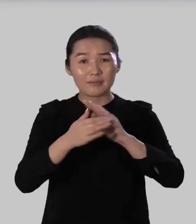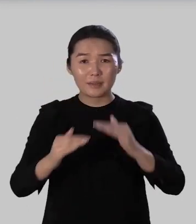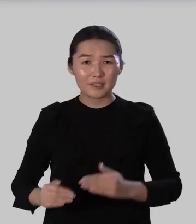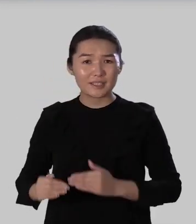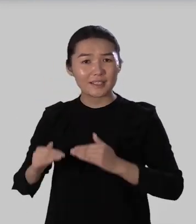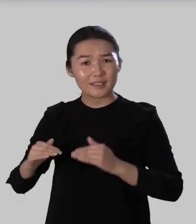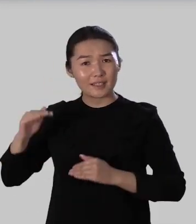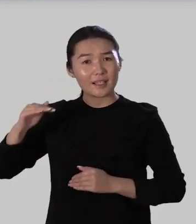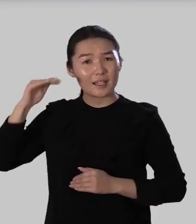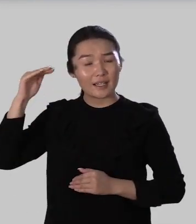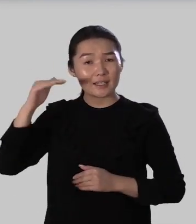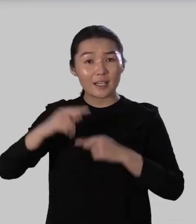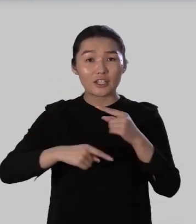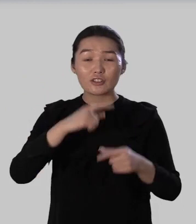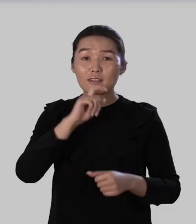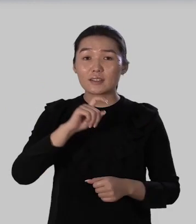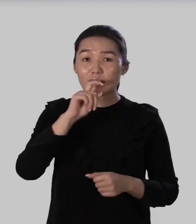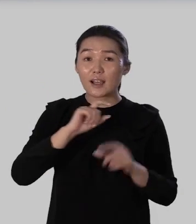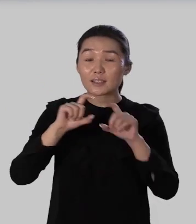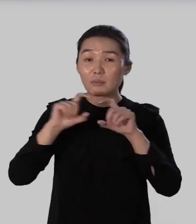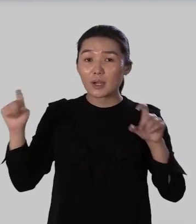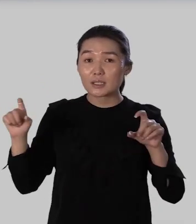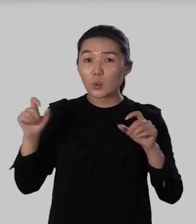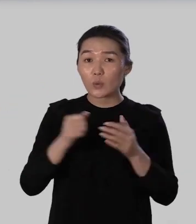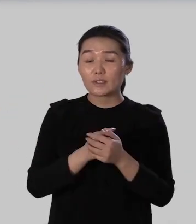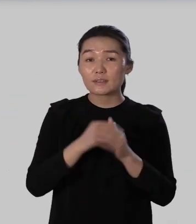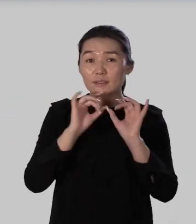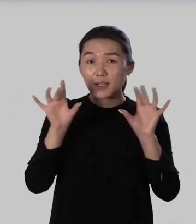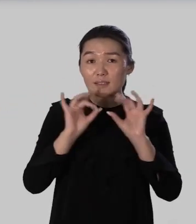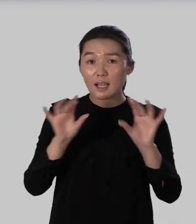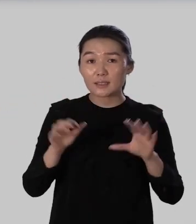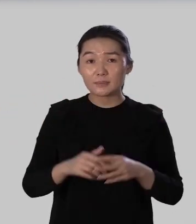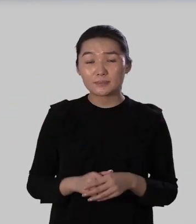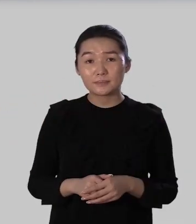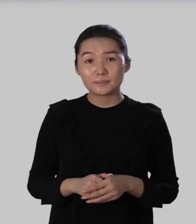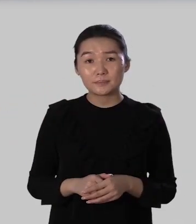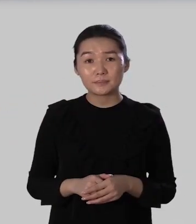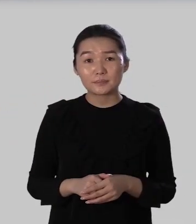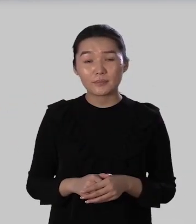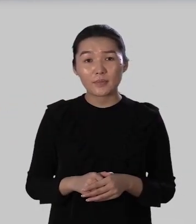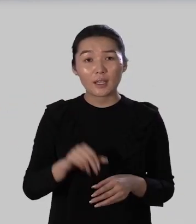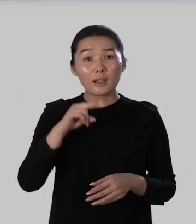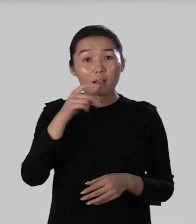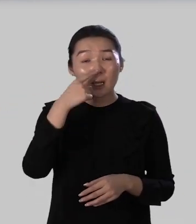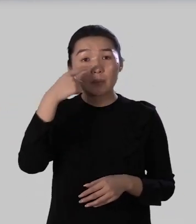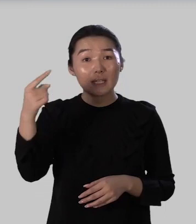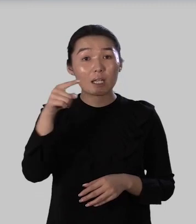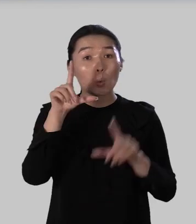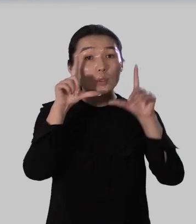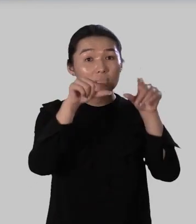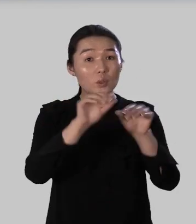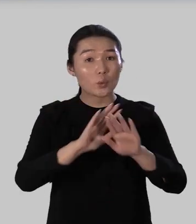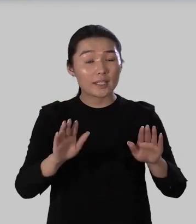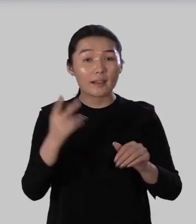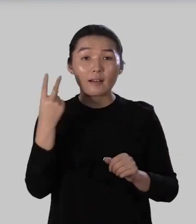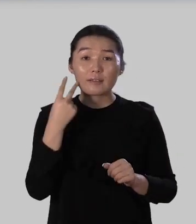через сказки пословицы предания и сказания как бы далеко ты не